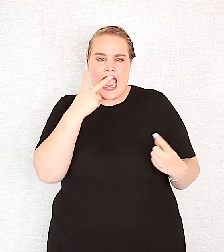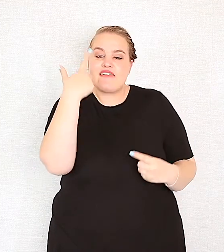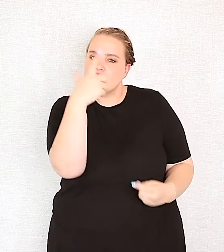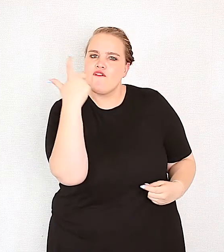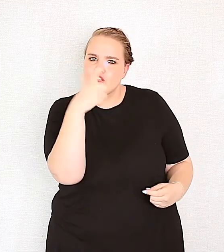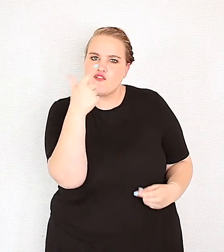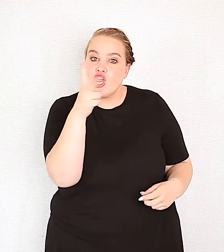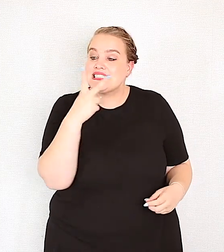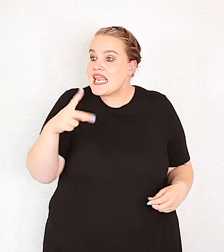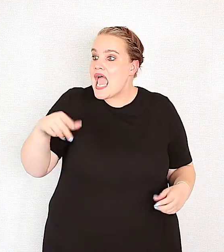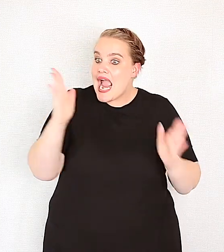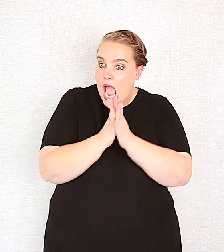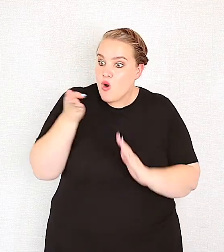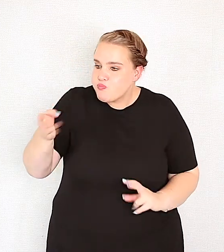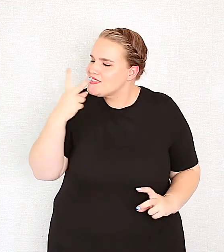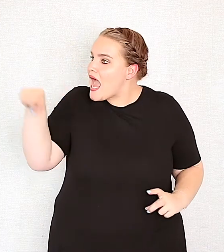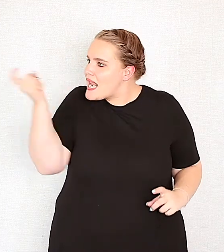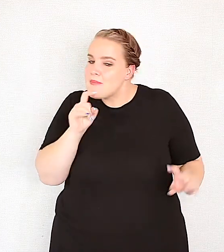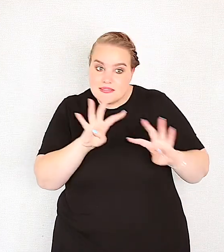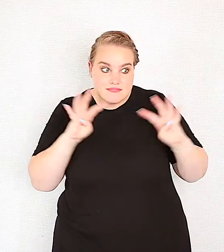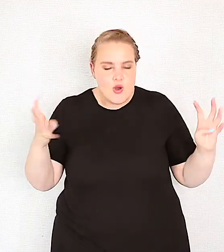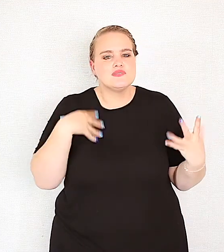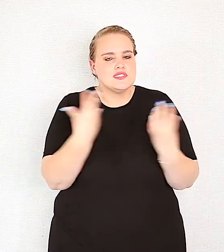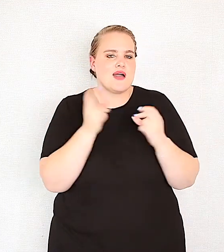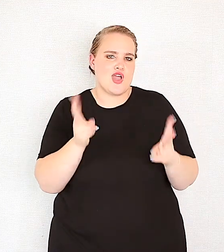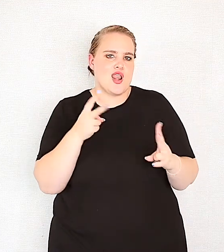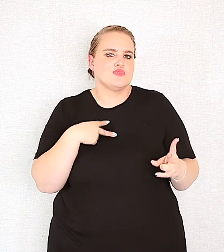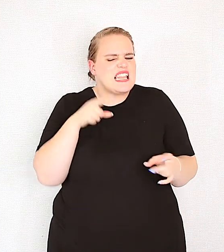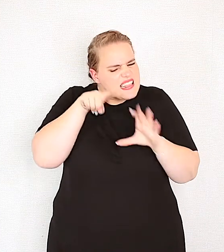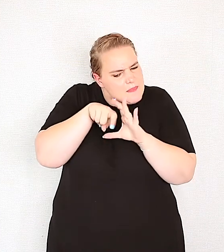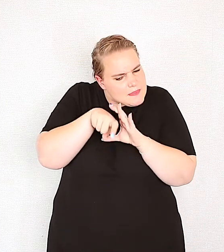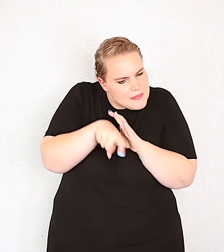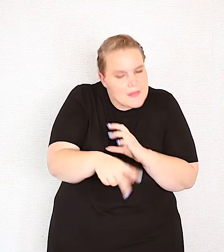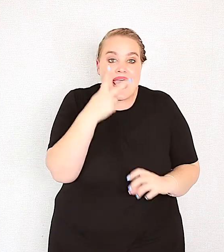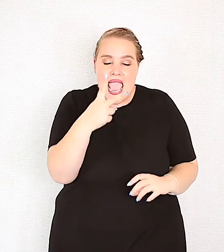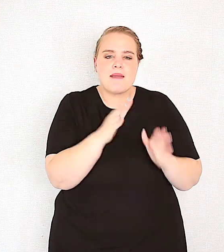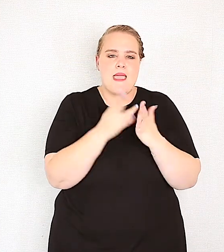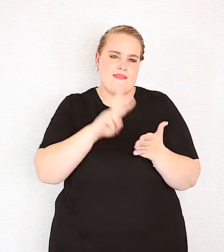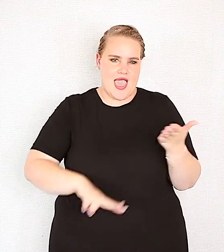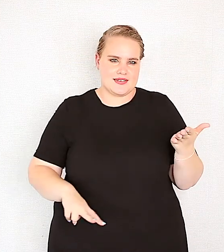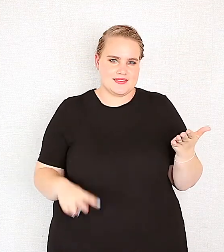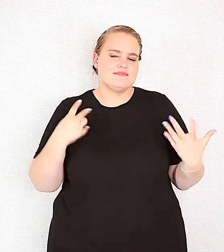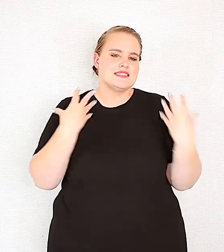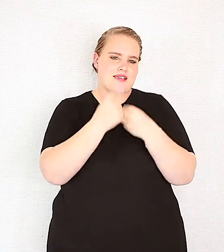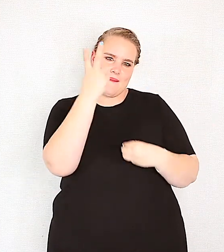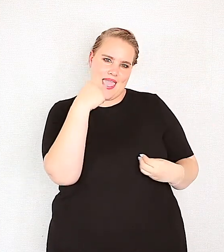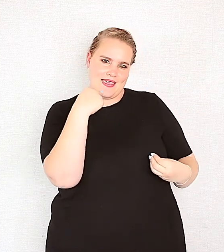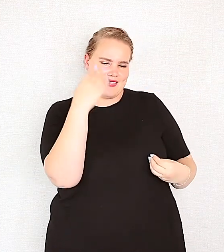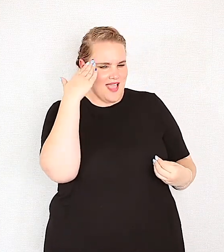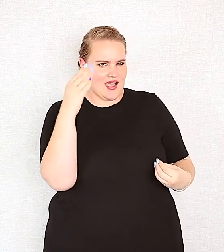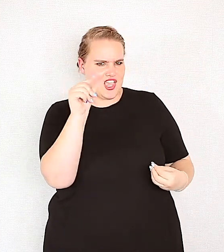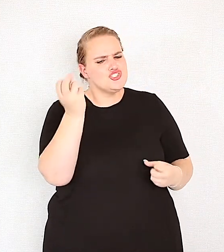ander, meer geloofig gesien, dan voel het soos een feest, en ons begin saamkeier, en ons delft nog dieper, in die skrif van God in. Dankietje